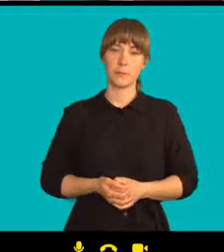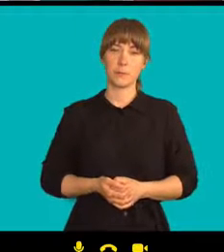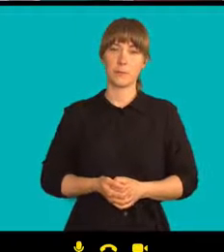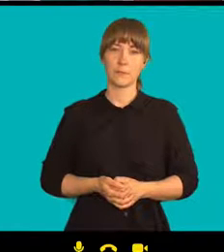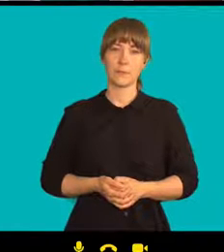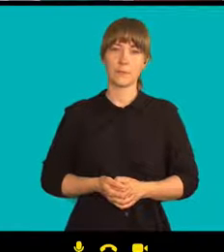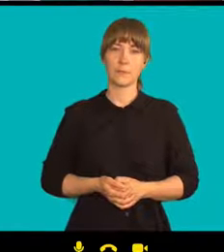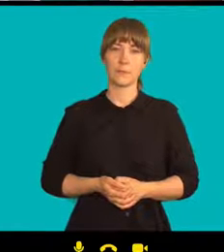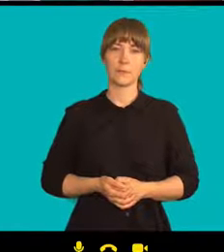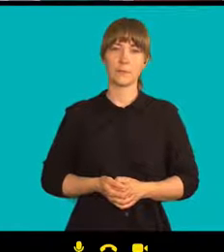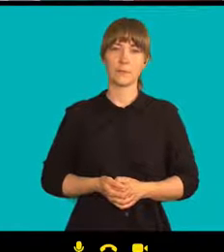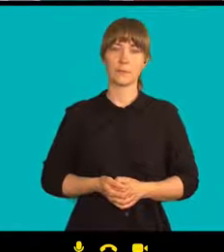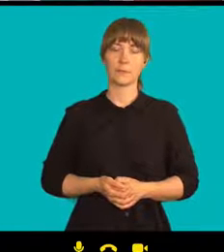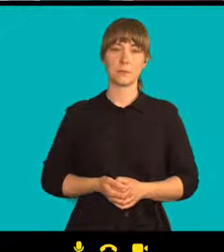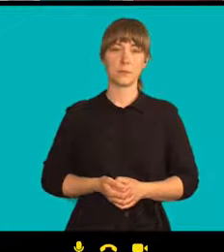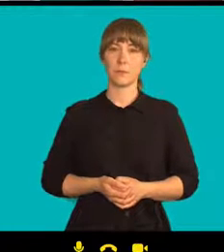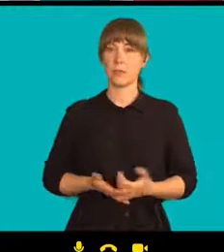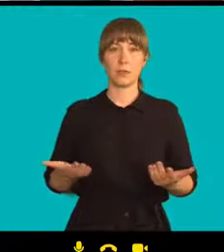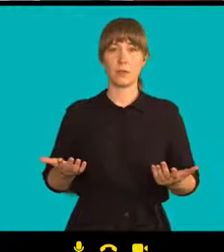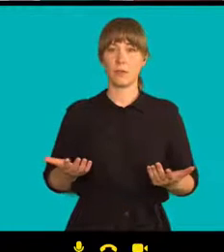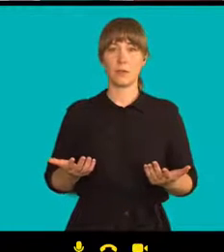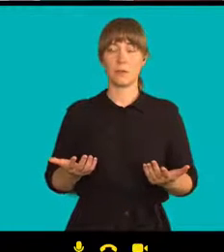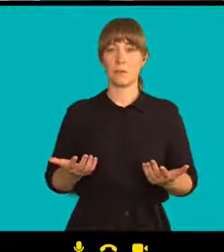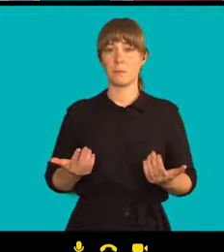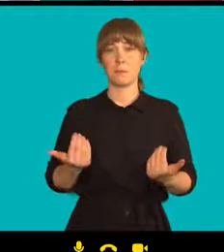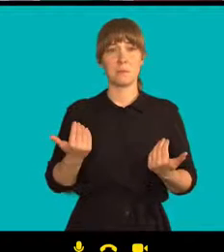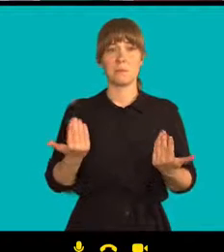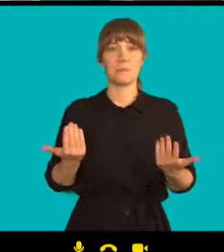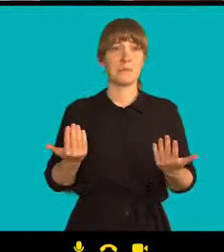A nemáme žádný